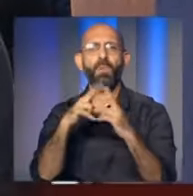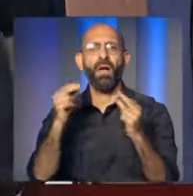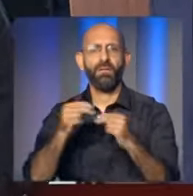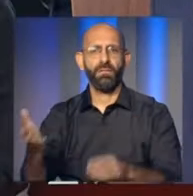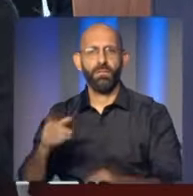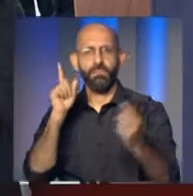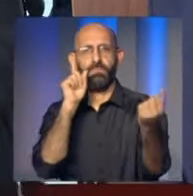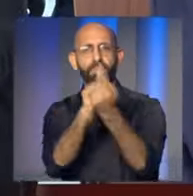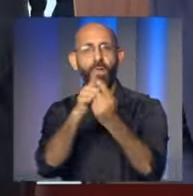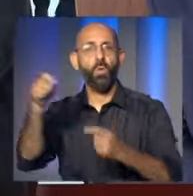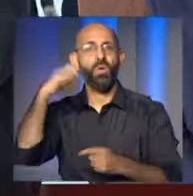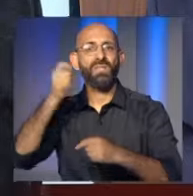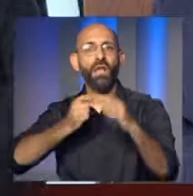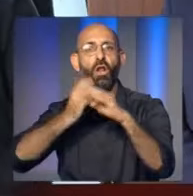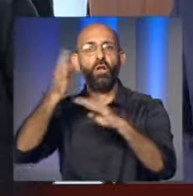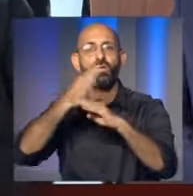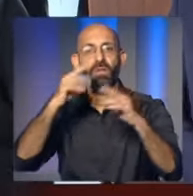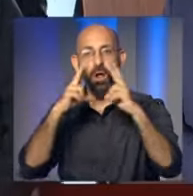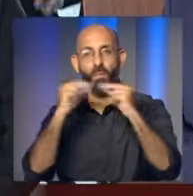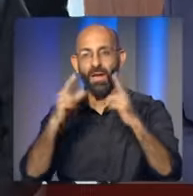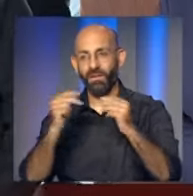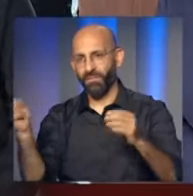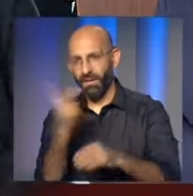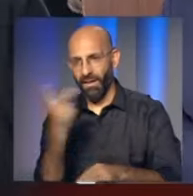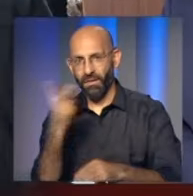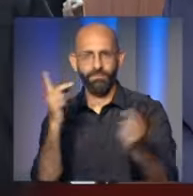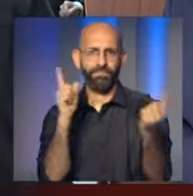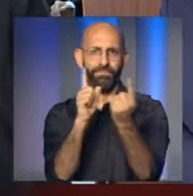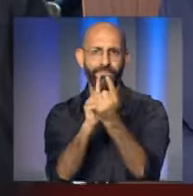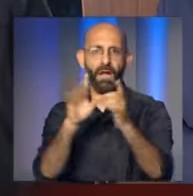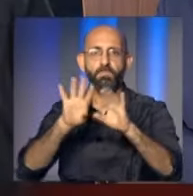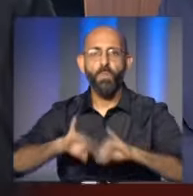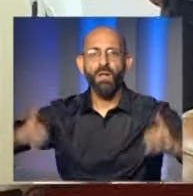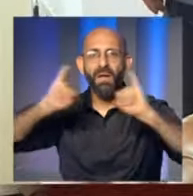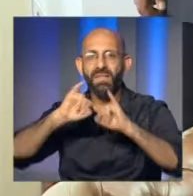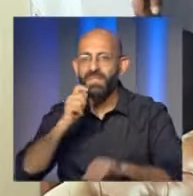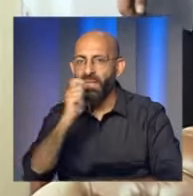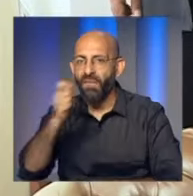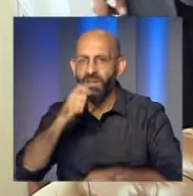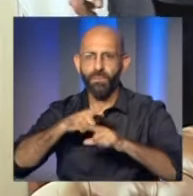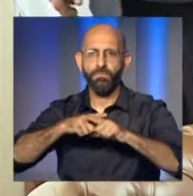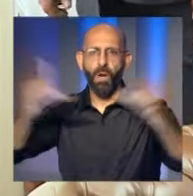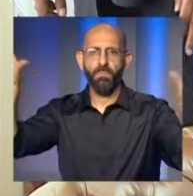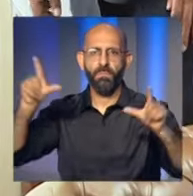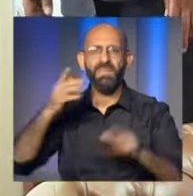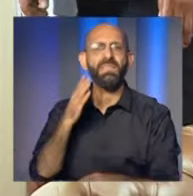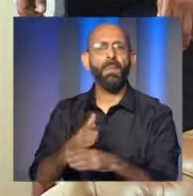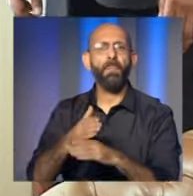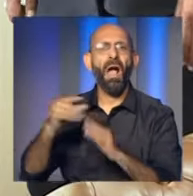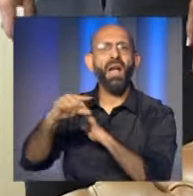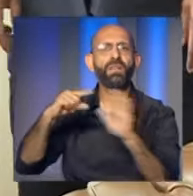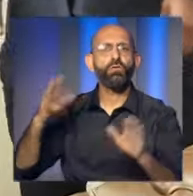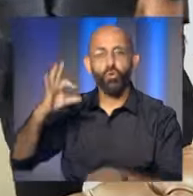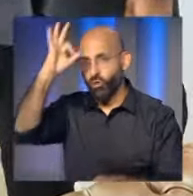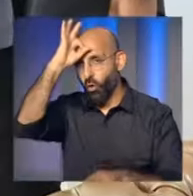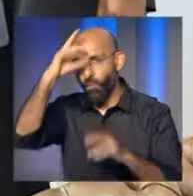جولته إلى لبنان بزيارة وزير الخارجية والمغتربين عبدالله أبو حبيب الذي أشار خلال مؤتمر صحفي